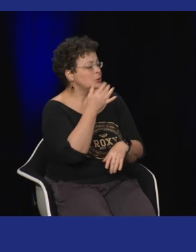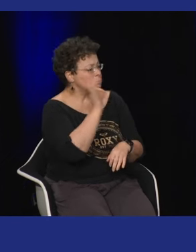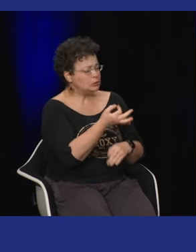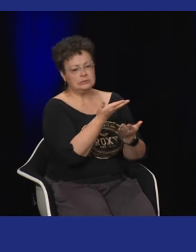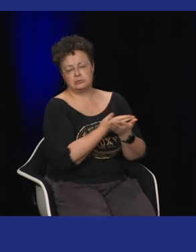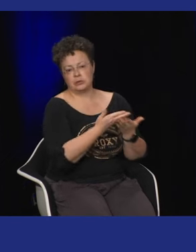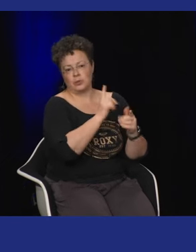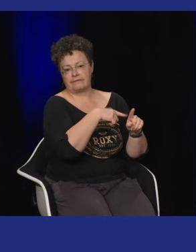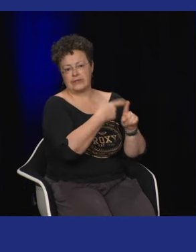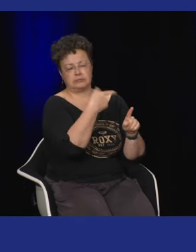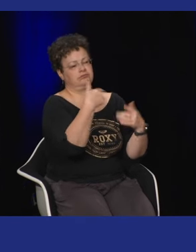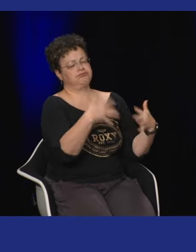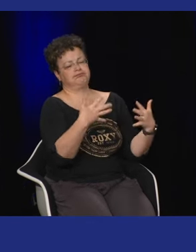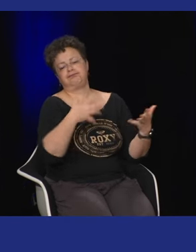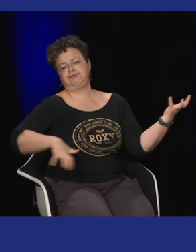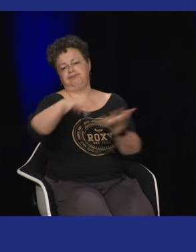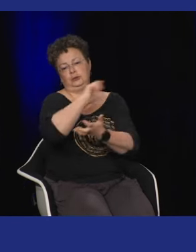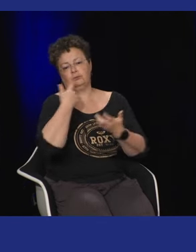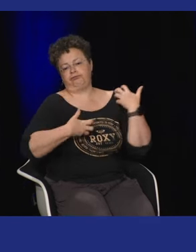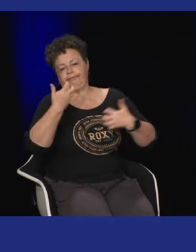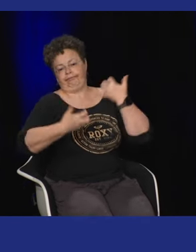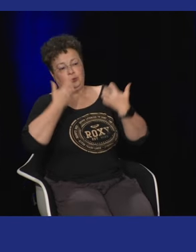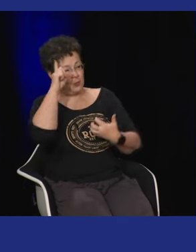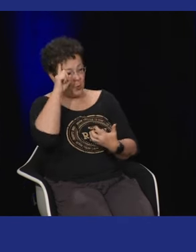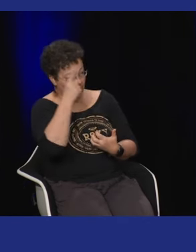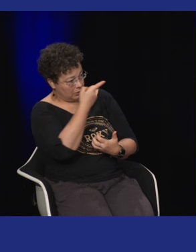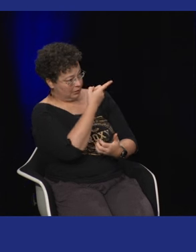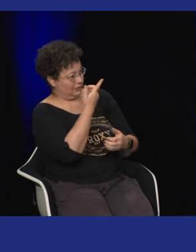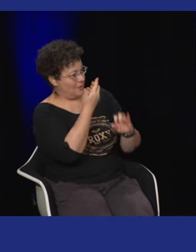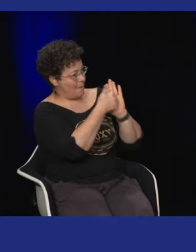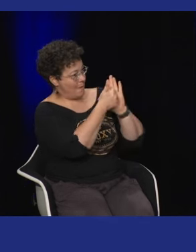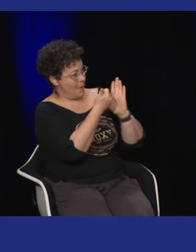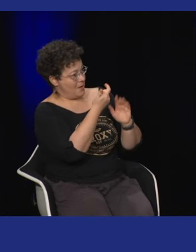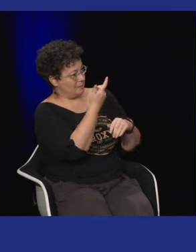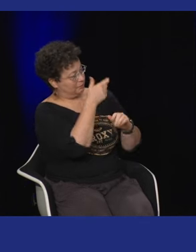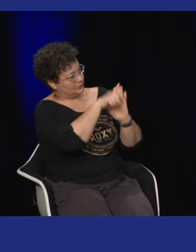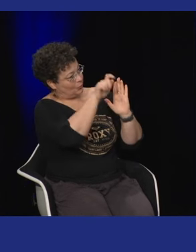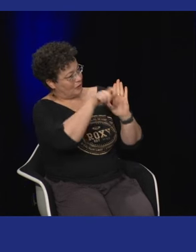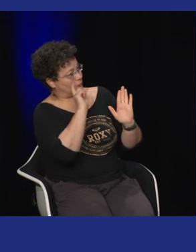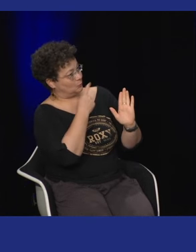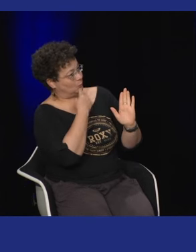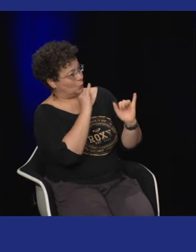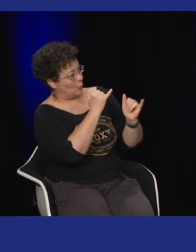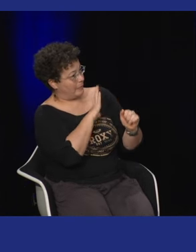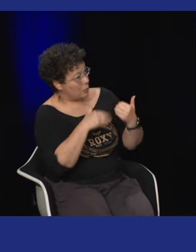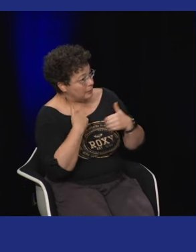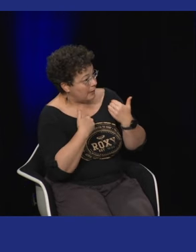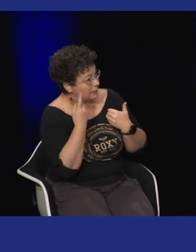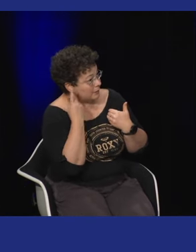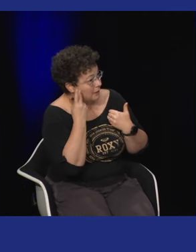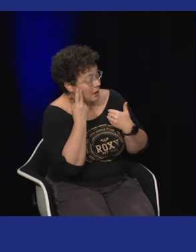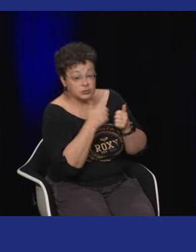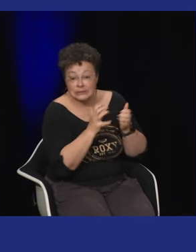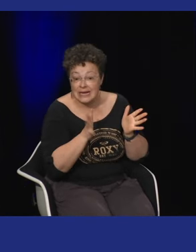positif mais il y a du négatif oui le film il a provoqué beaucoup de colère chez les personnes sourdes parce que les rôles